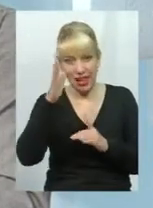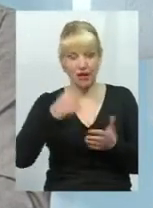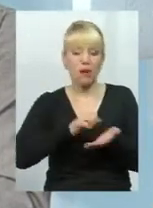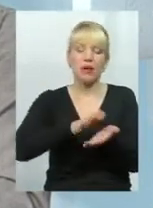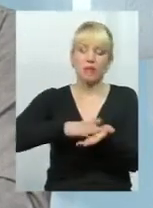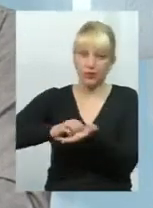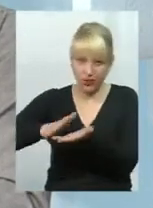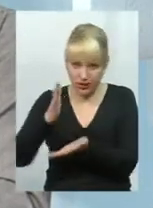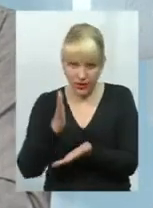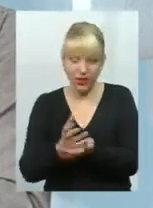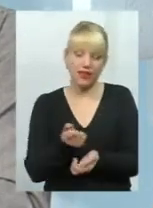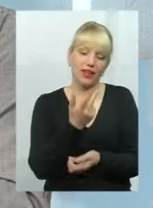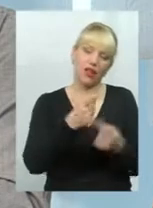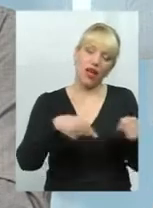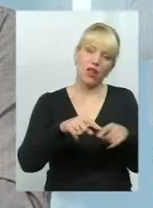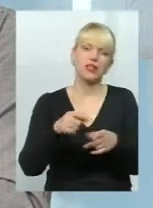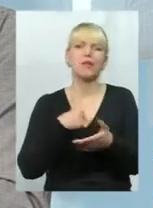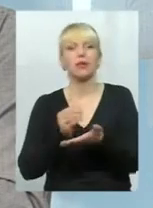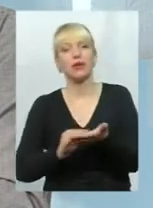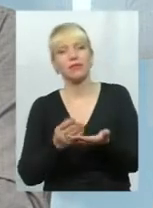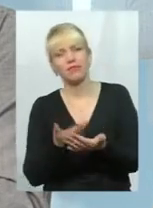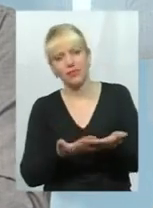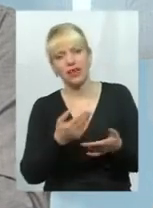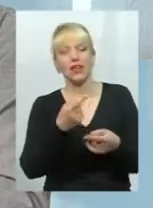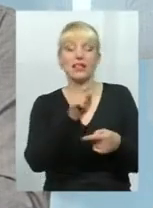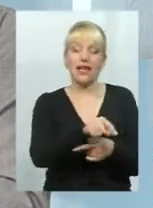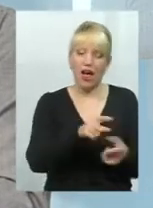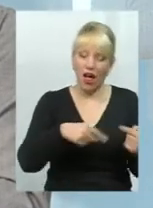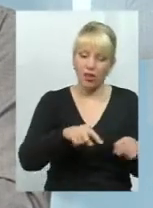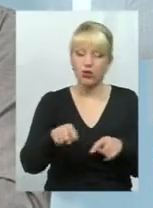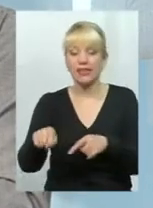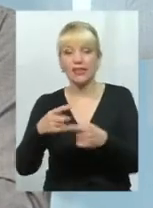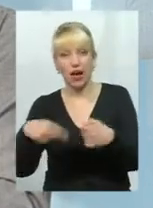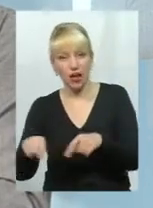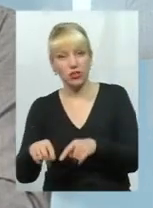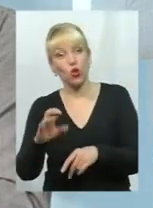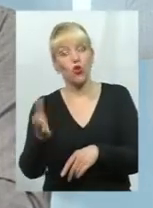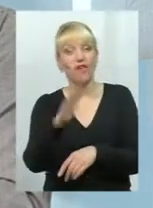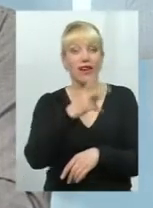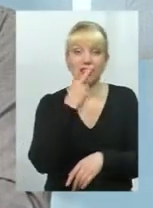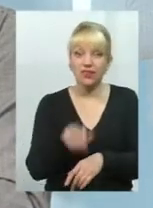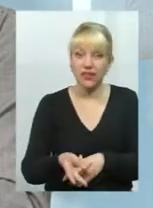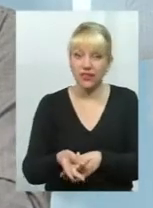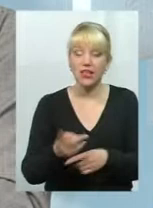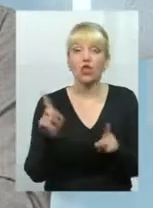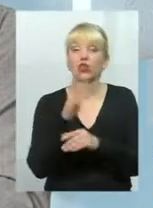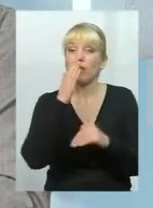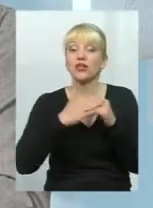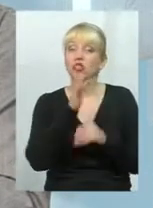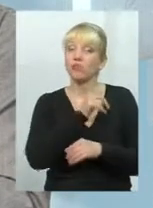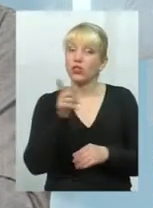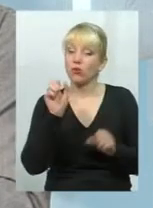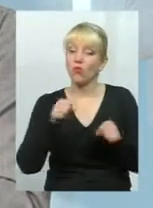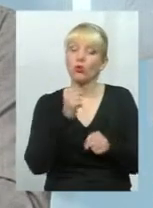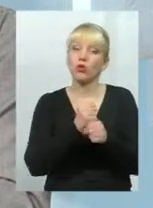декілька галузей ми прописали. Нібито прописали, оця галузь, оця. Але давайте дивитися, а що ми найближчим часом можемо